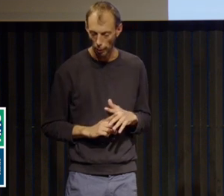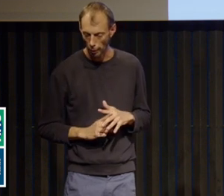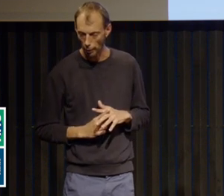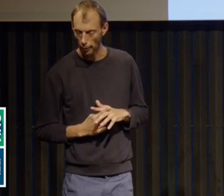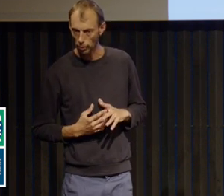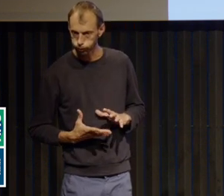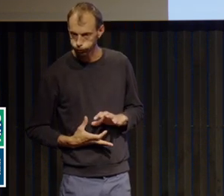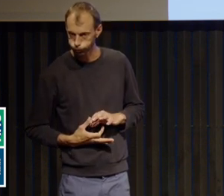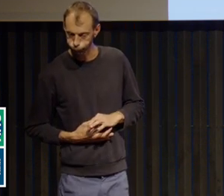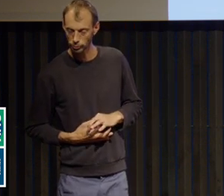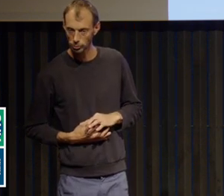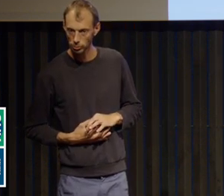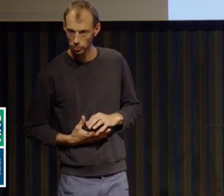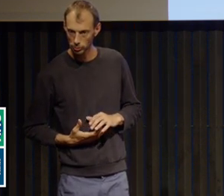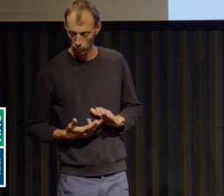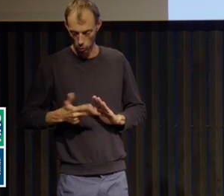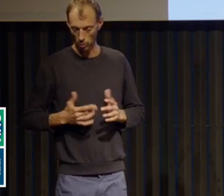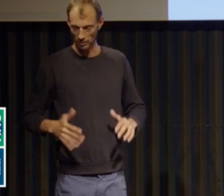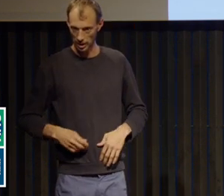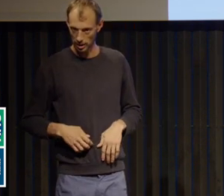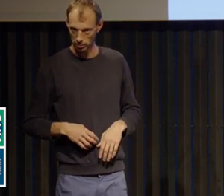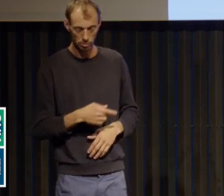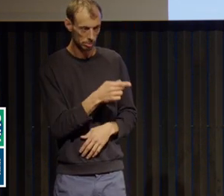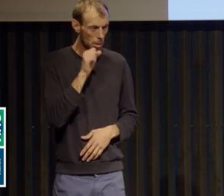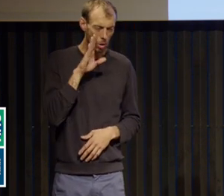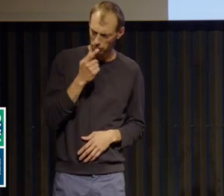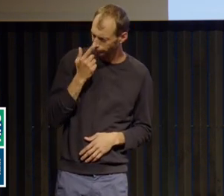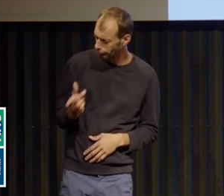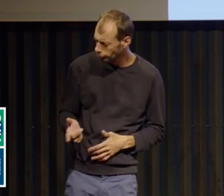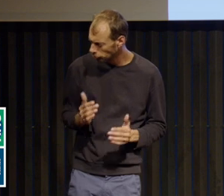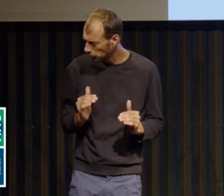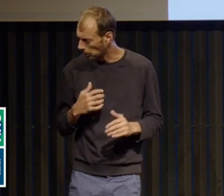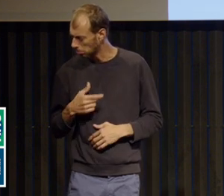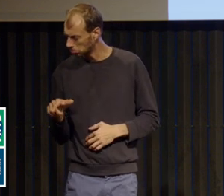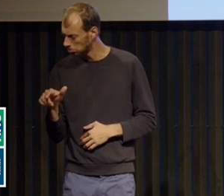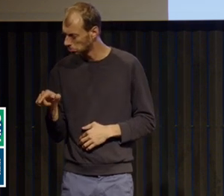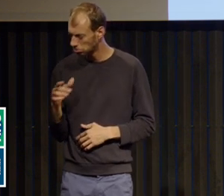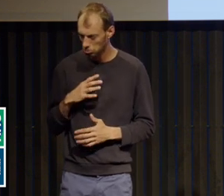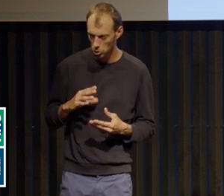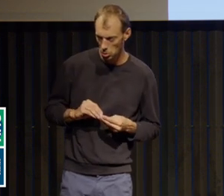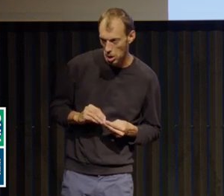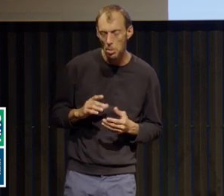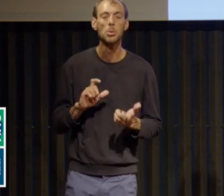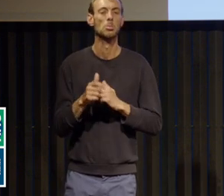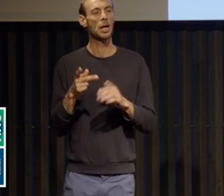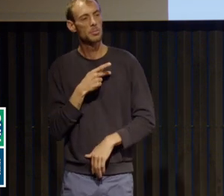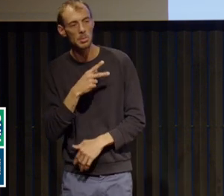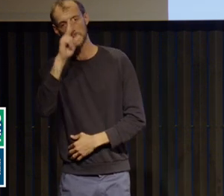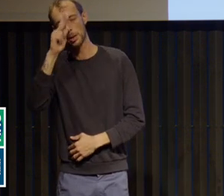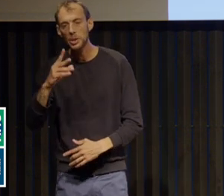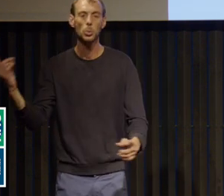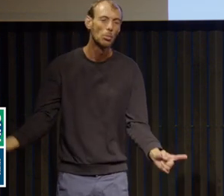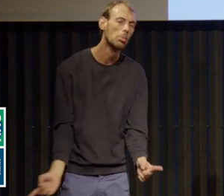quasiment rien. Puis au bout de trois mois, là, on se il quelque chose qui ne va pas. Donc, première consultation, premier médecin traitant, etc. Et le temps qu'ils arrivent en milieu